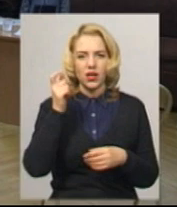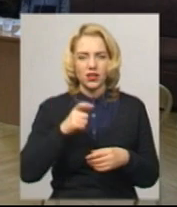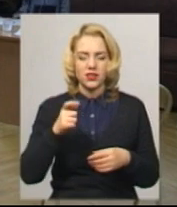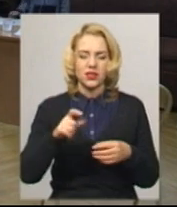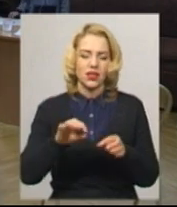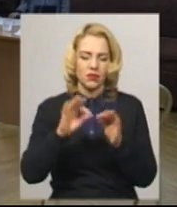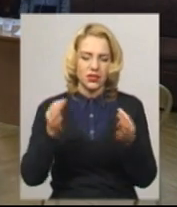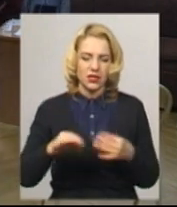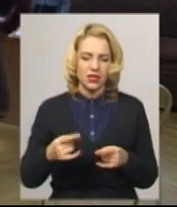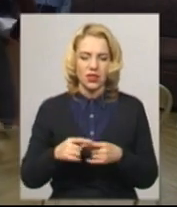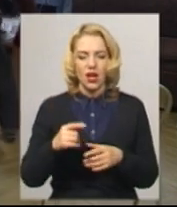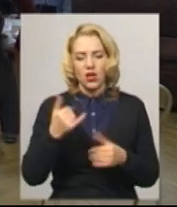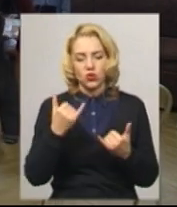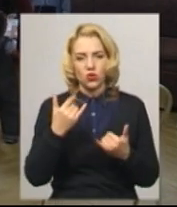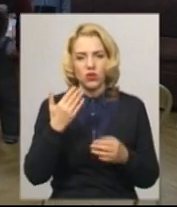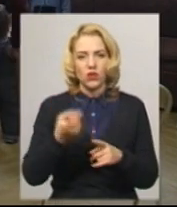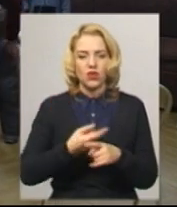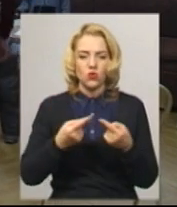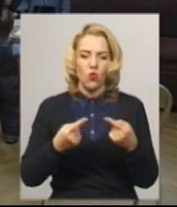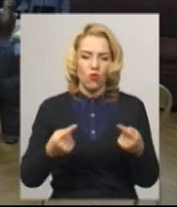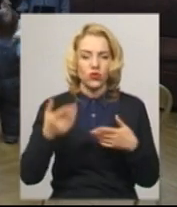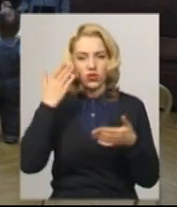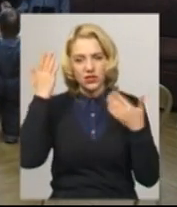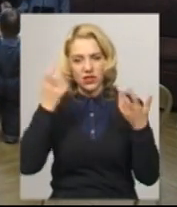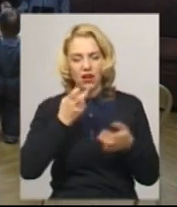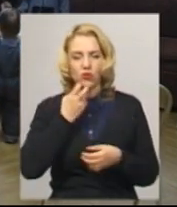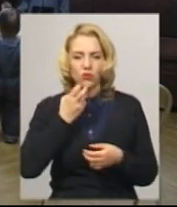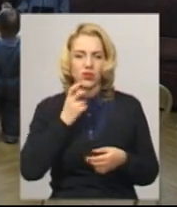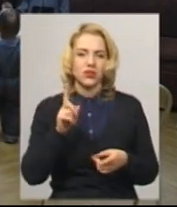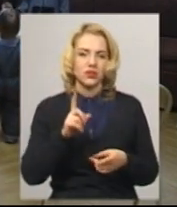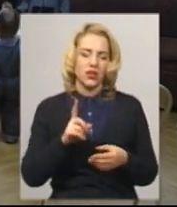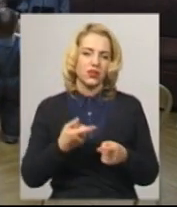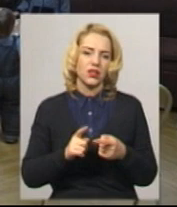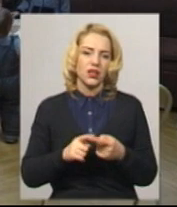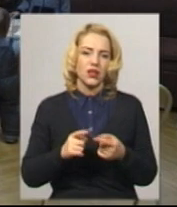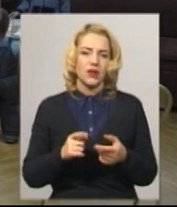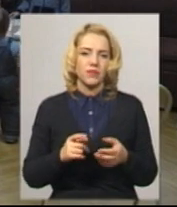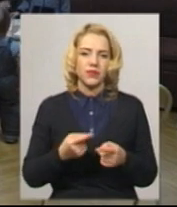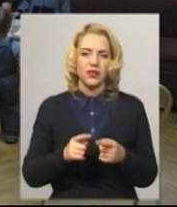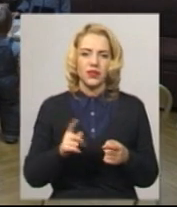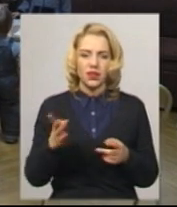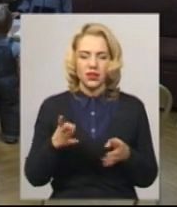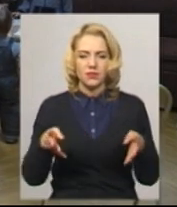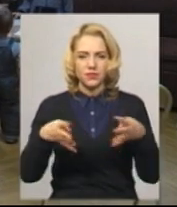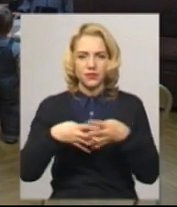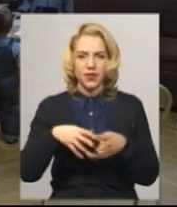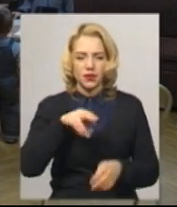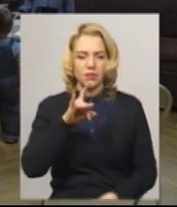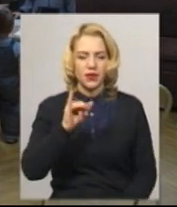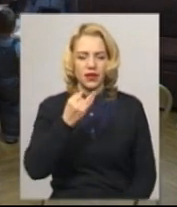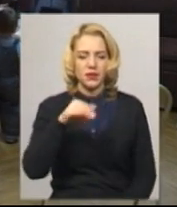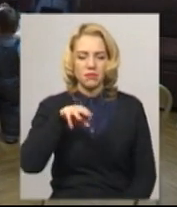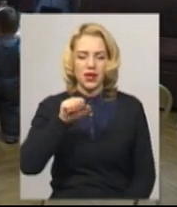веселі, овочі кумедні, які дотикаються напряму з кумедними дивозвірями Марії Олександрівною Примаченко. Тобто ми